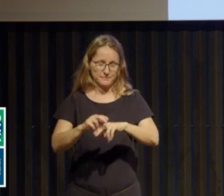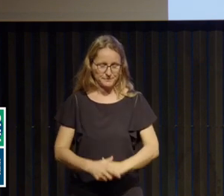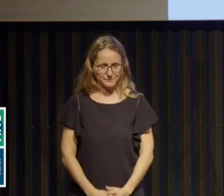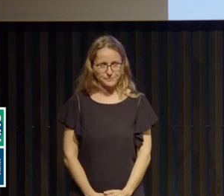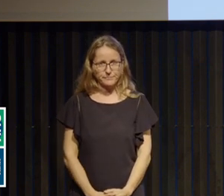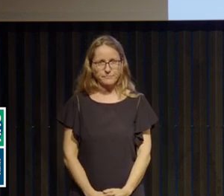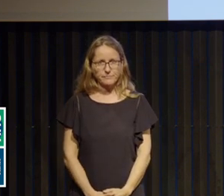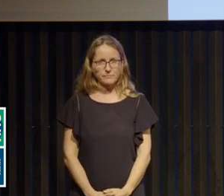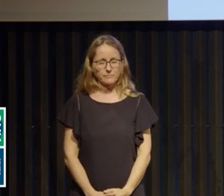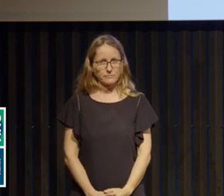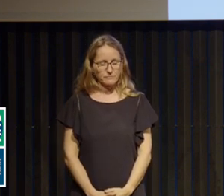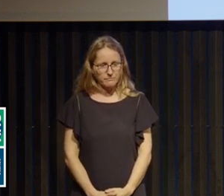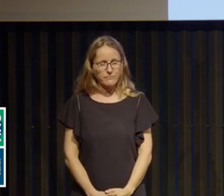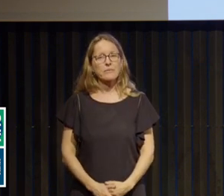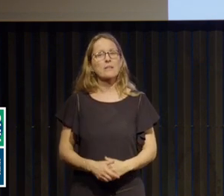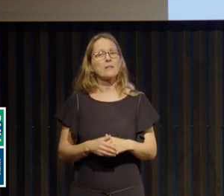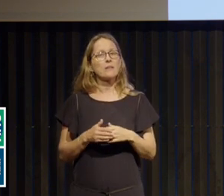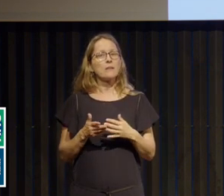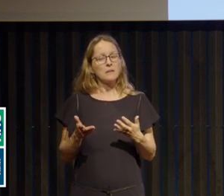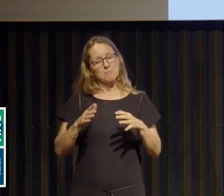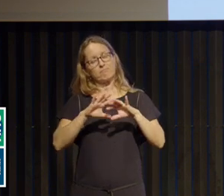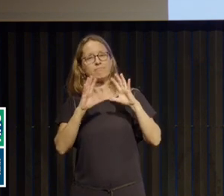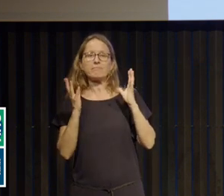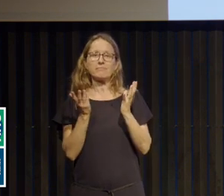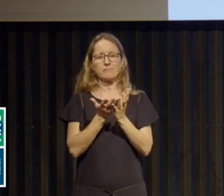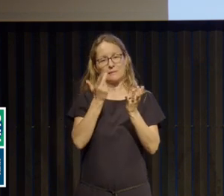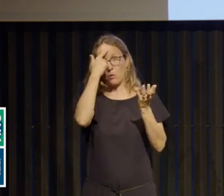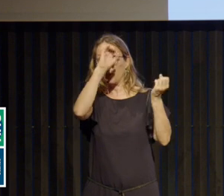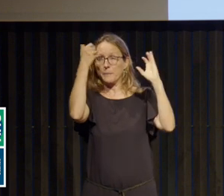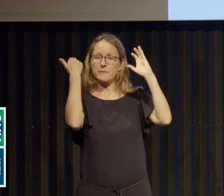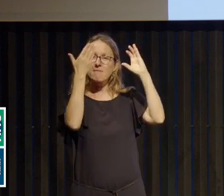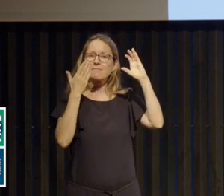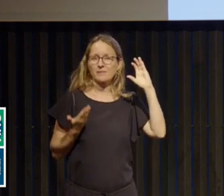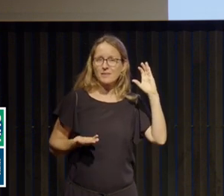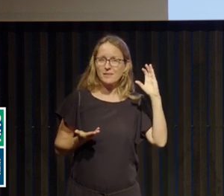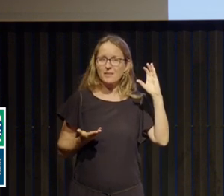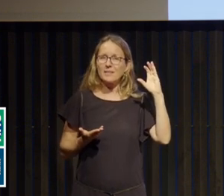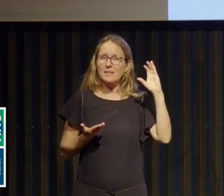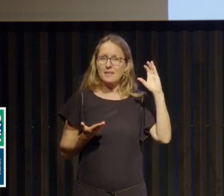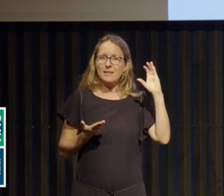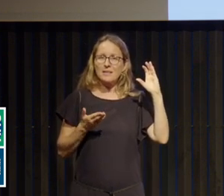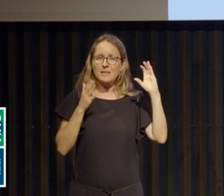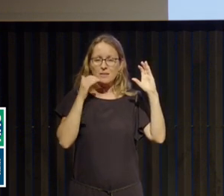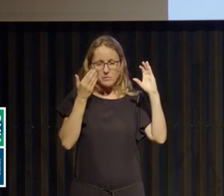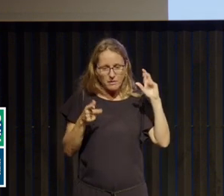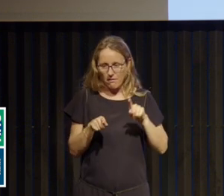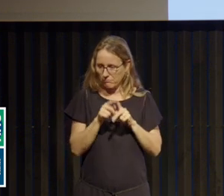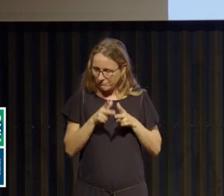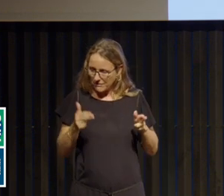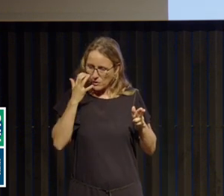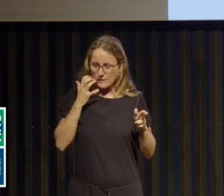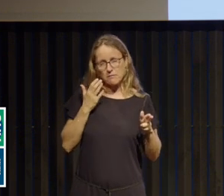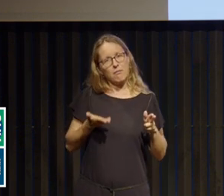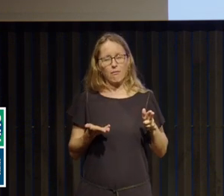Donc, avec des représentations comme ça, c'est difficile d'entrer dans un conflit d'adolescents, de dire, moi,